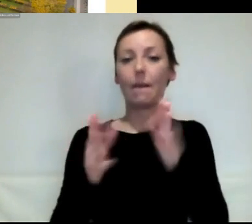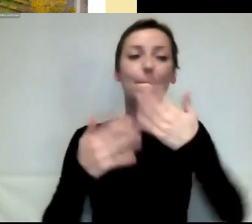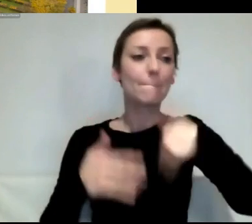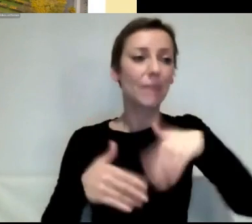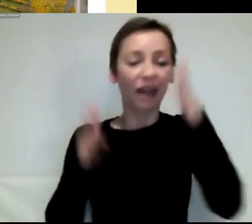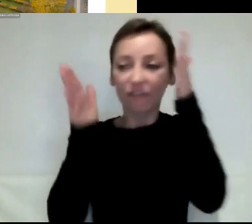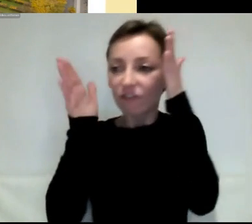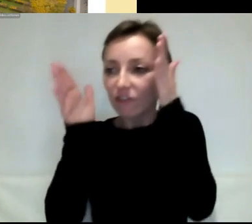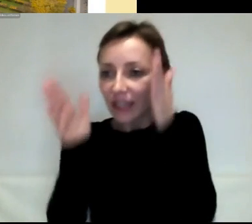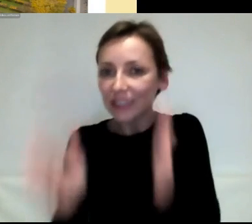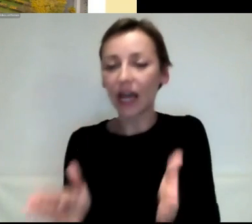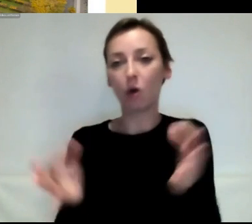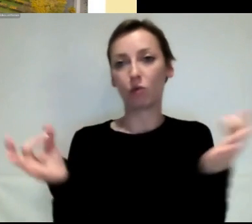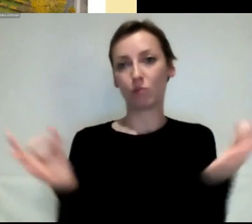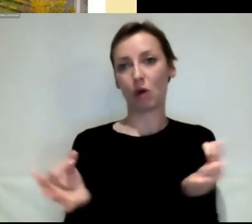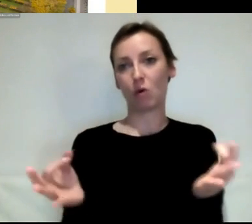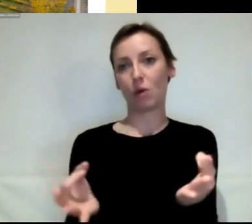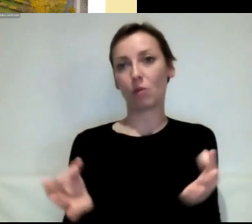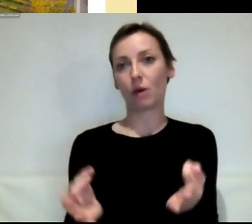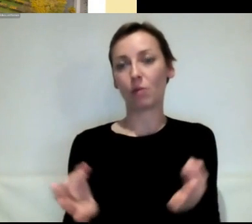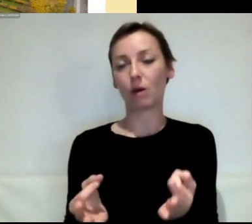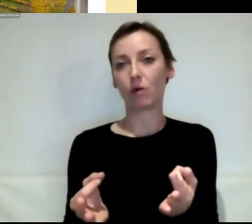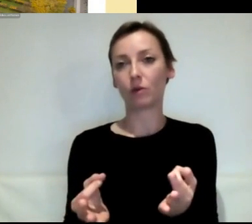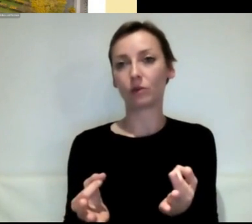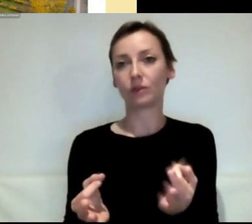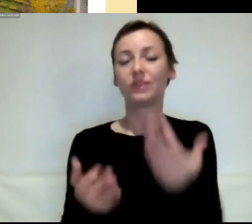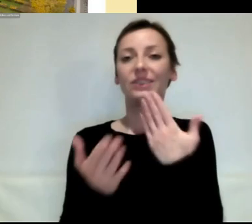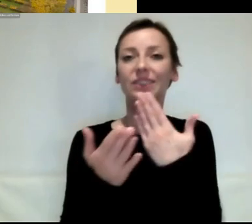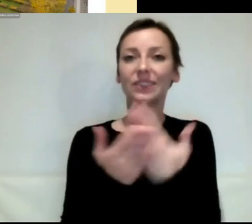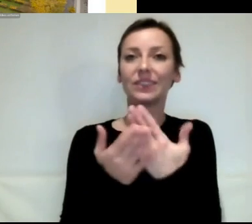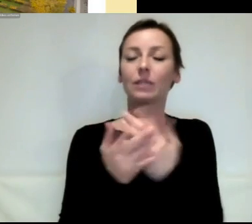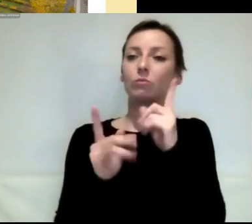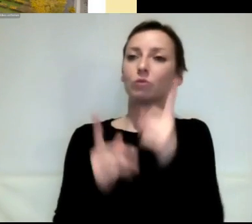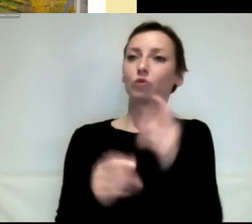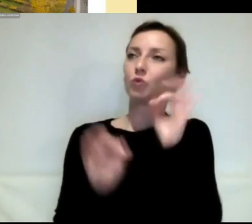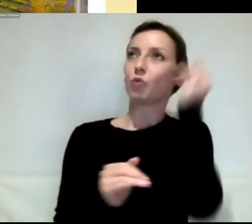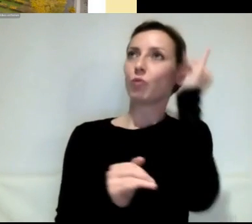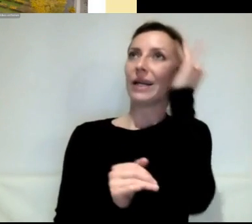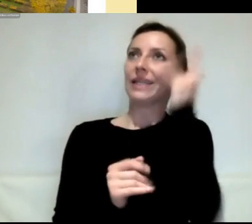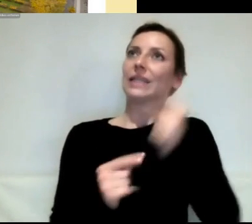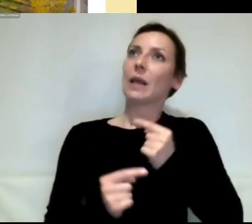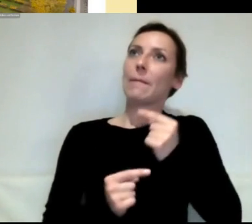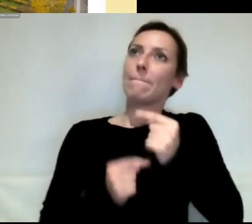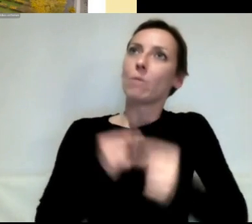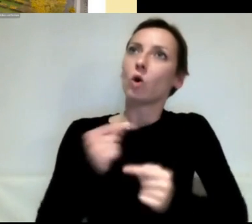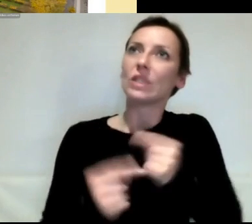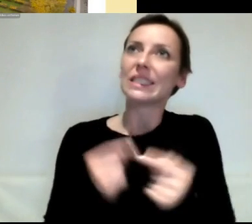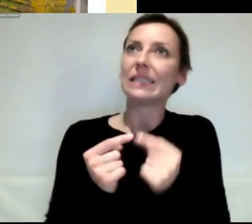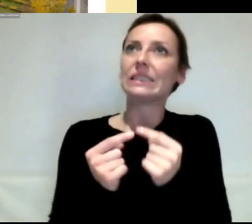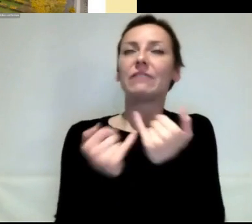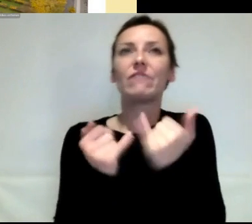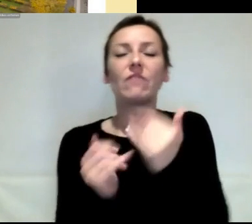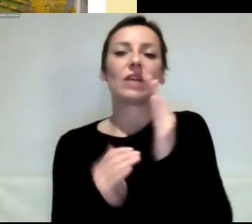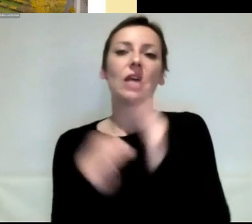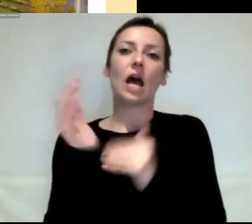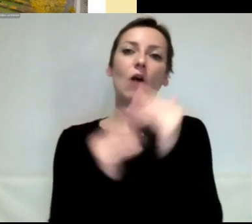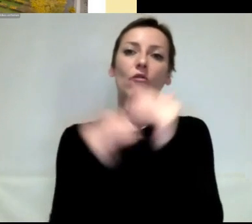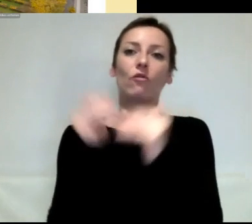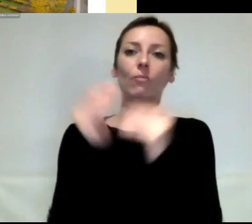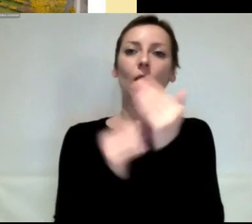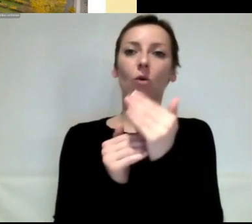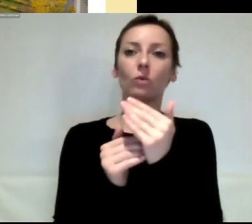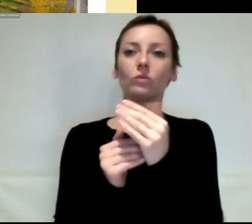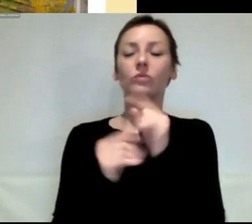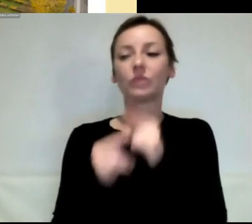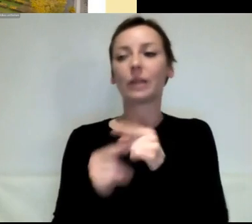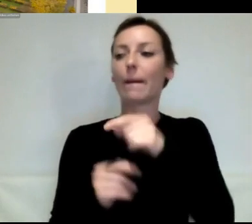Prozessgestaltung sehr wichtig. Und da haben BürgerInnenräte gezeigt, dass sie gute